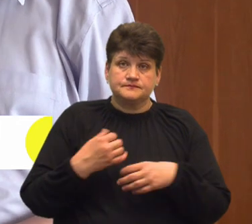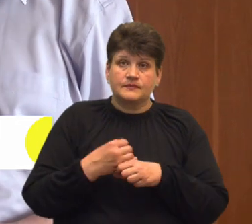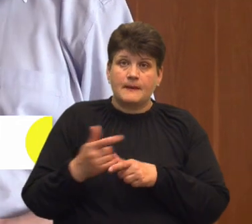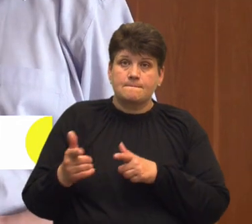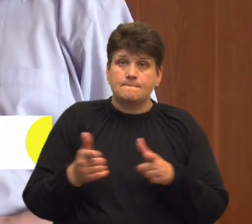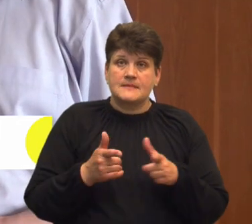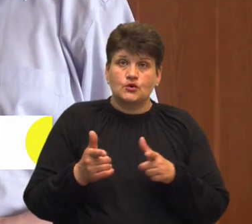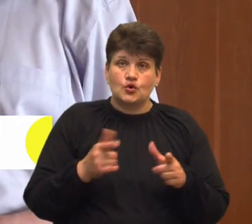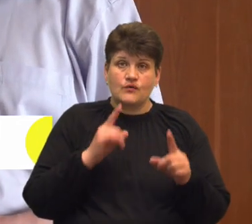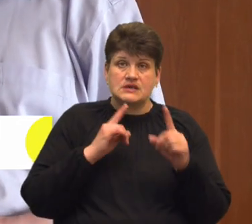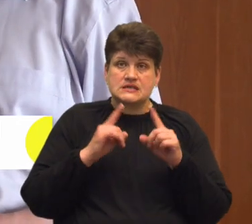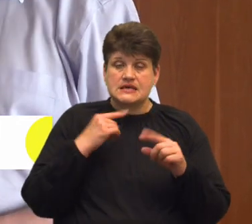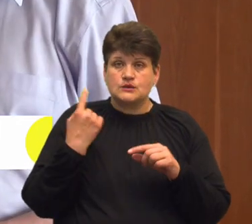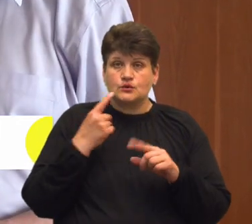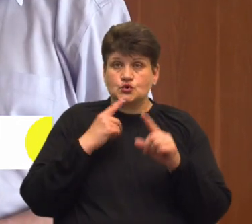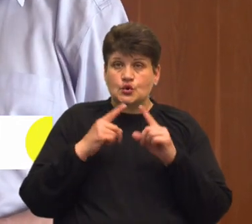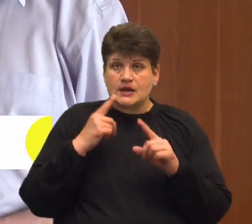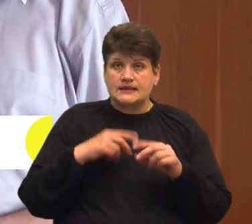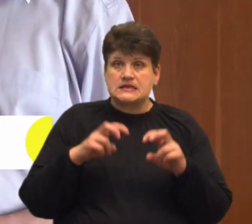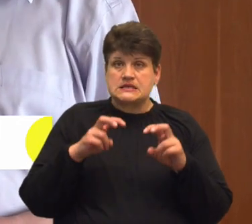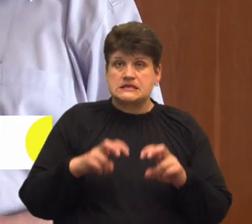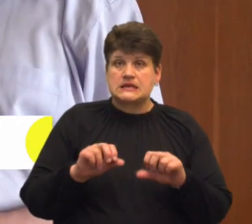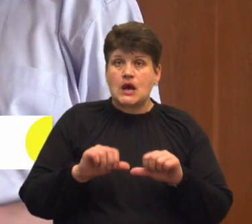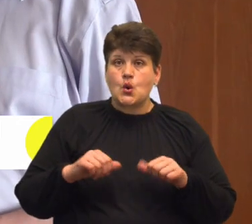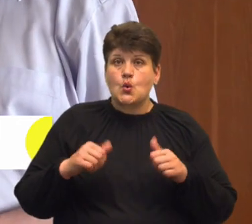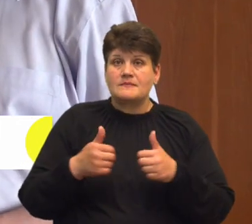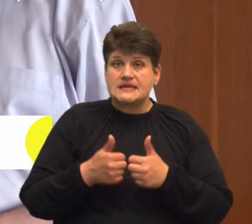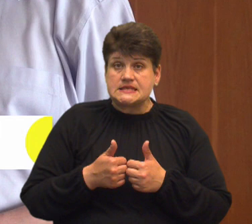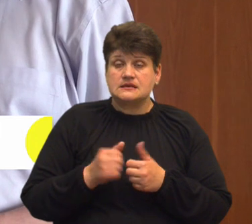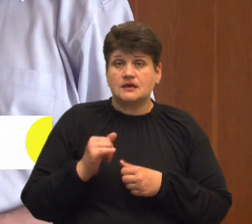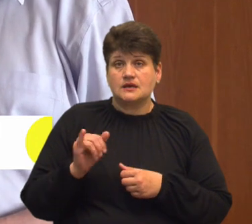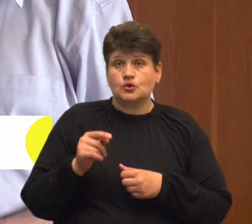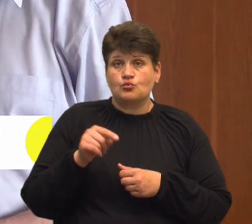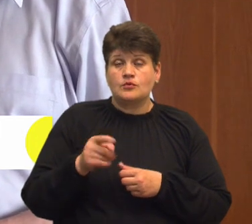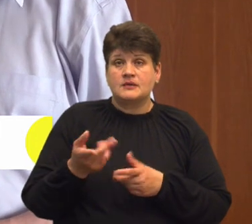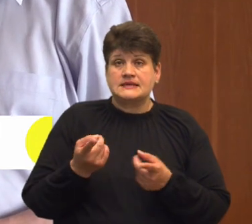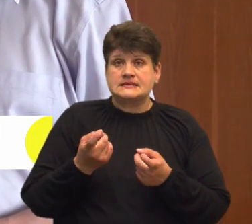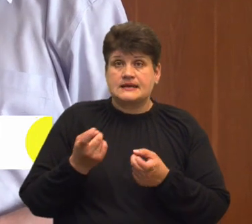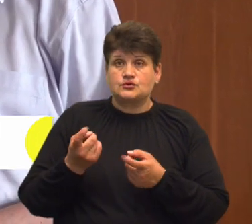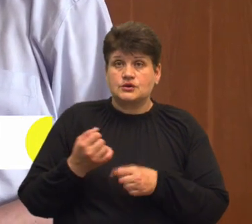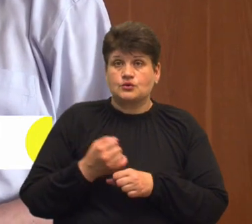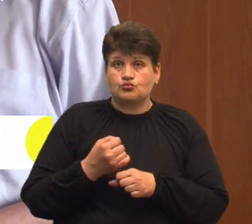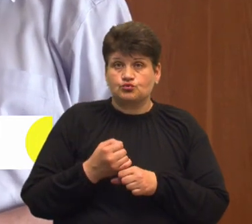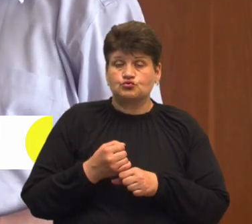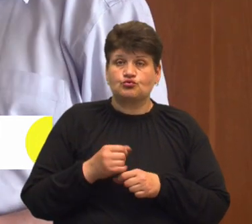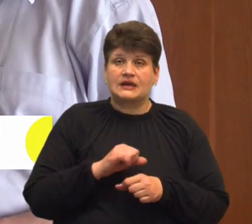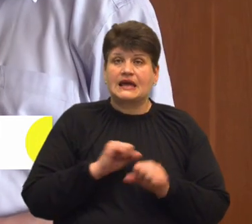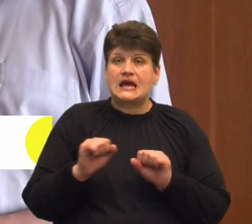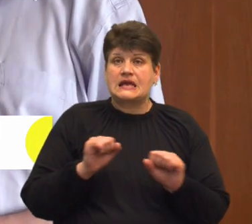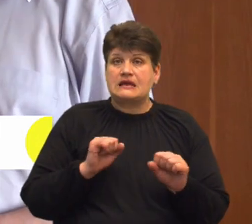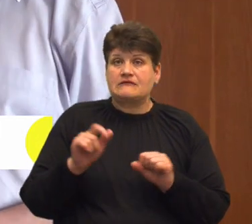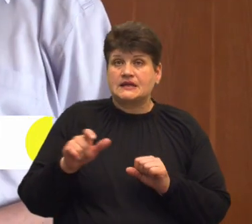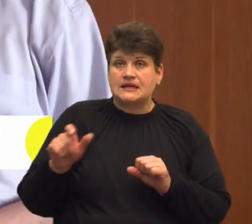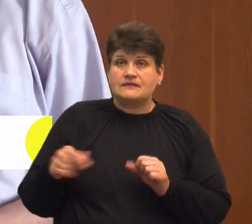сесії обласної ради і засідання комісії. Тому ми залучаємо до цієї роботи самих керівників, а також ті